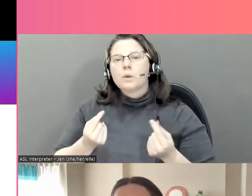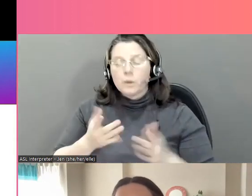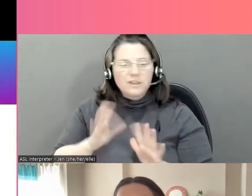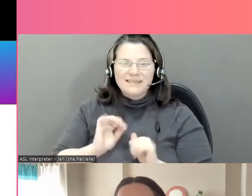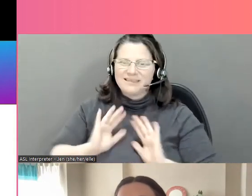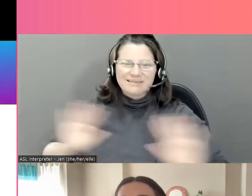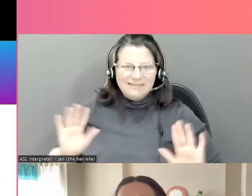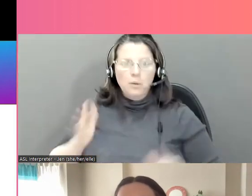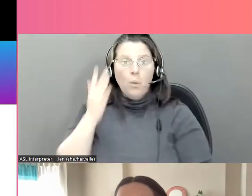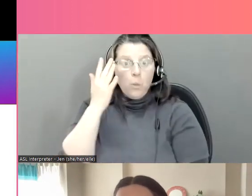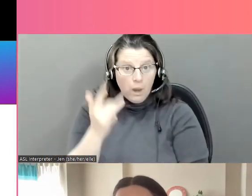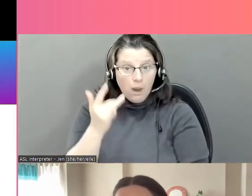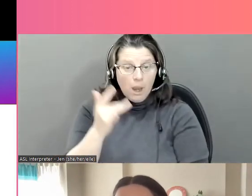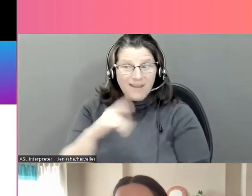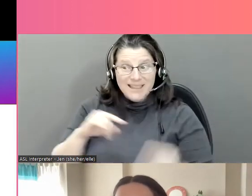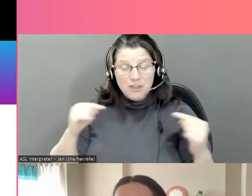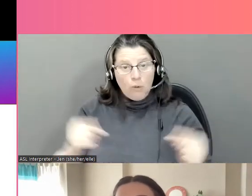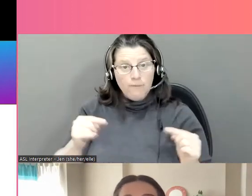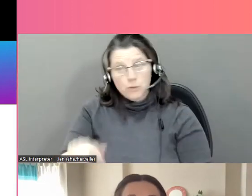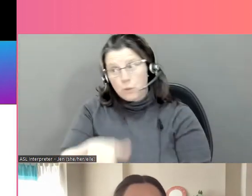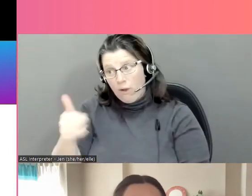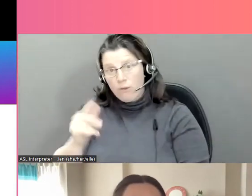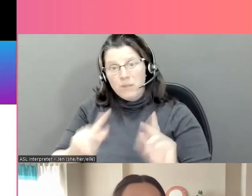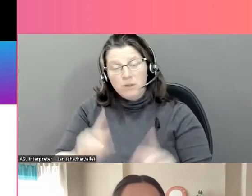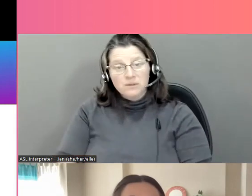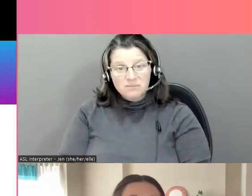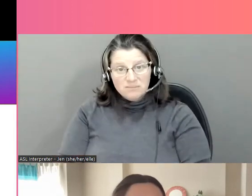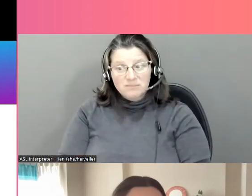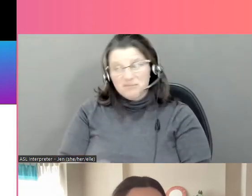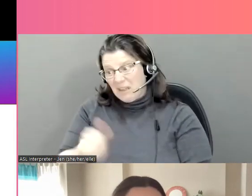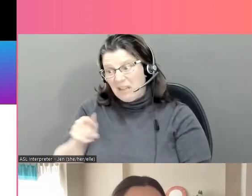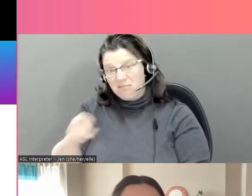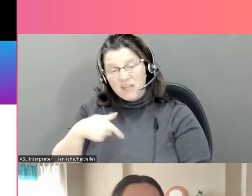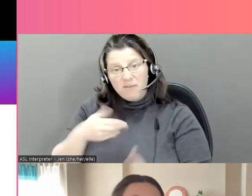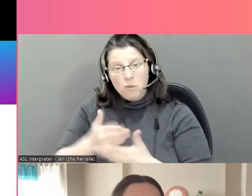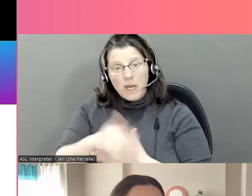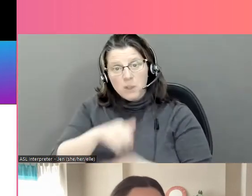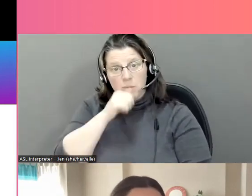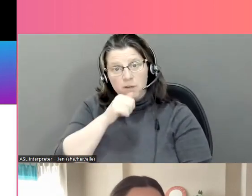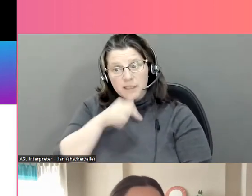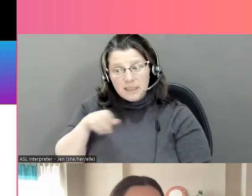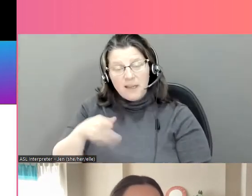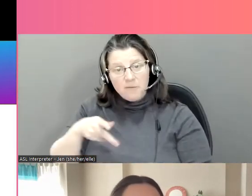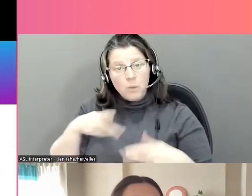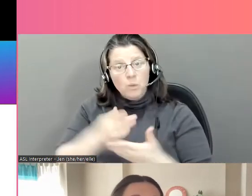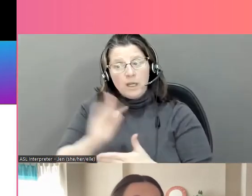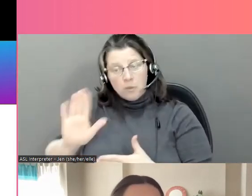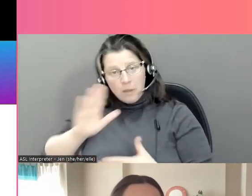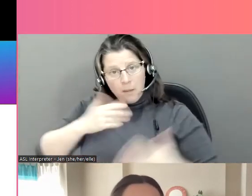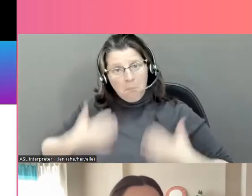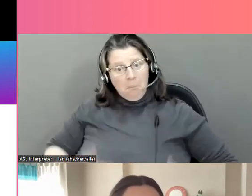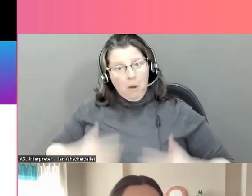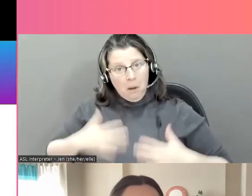Nous le faisons et cette loi existe car cela va causer du tort aux autres. et car tout le monde a le droit